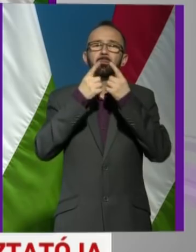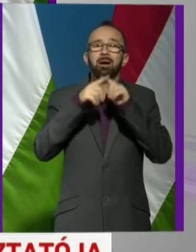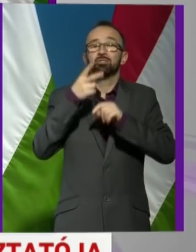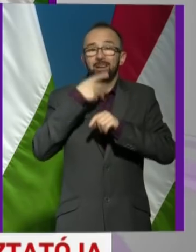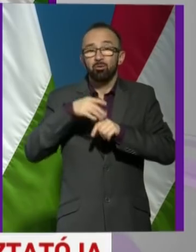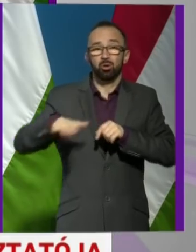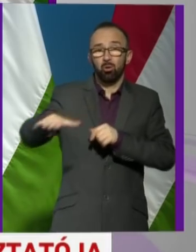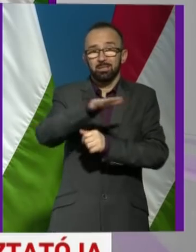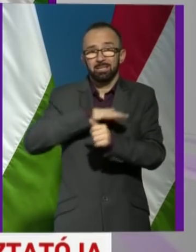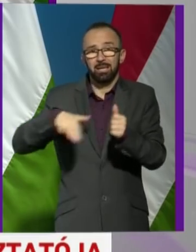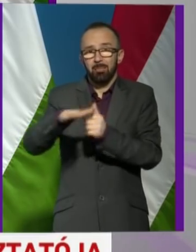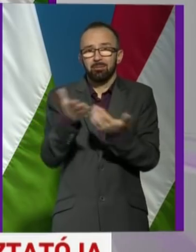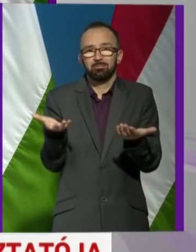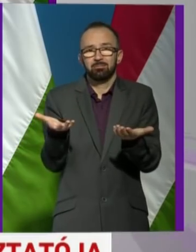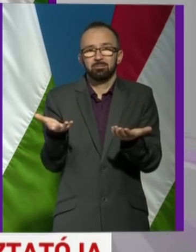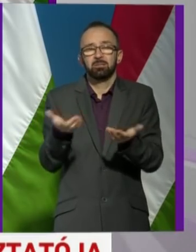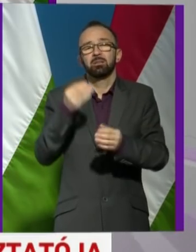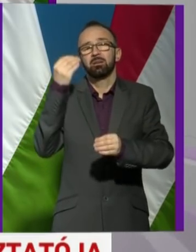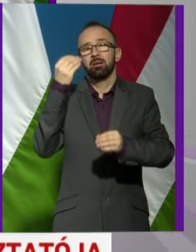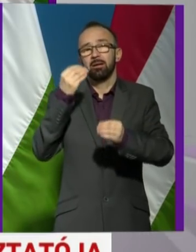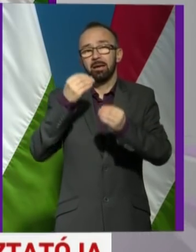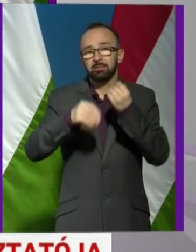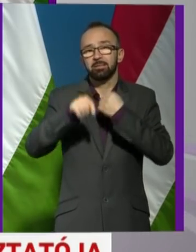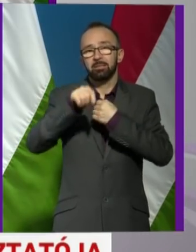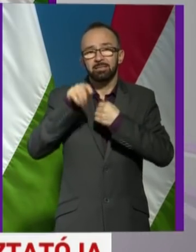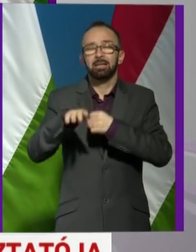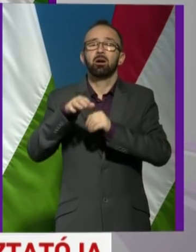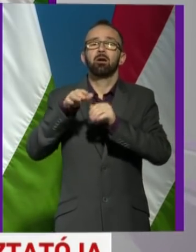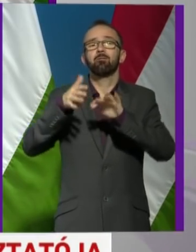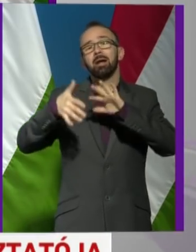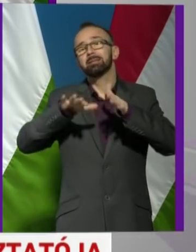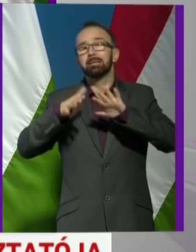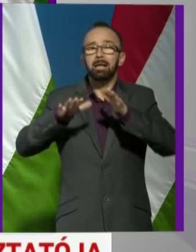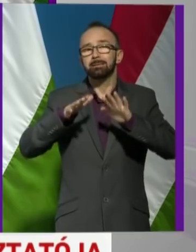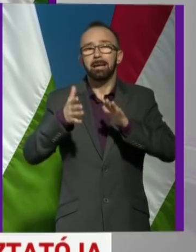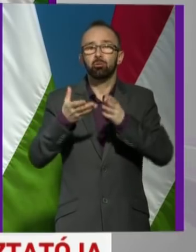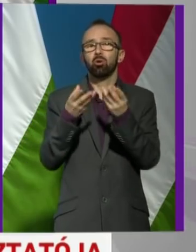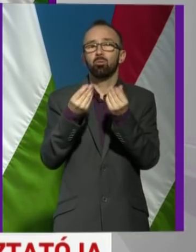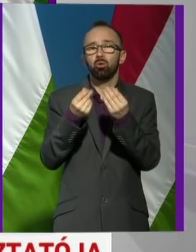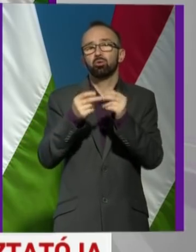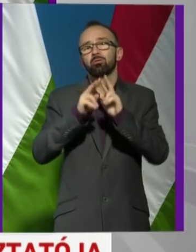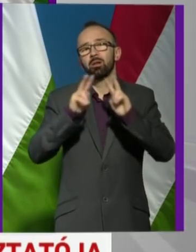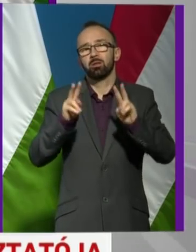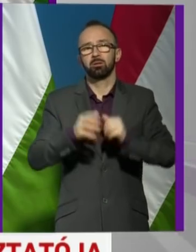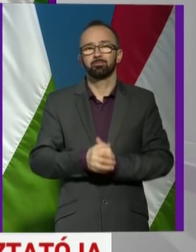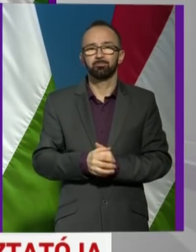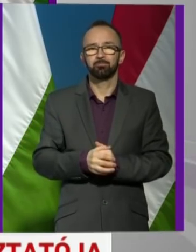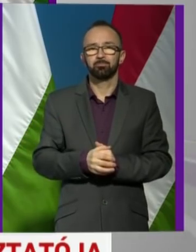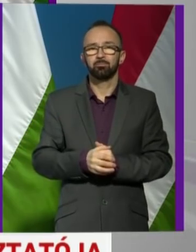nem volt a környezetében, ezért ezek a feltételezhető módozatok állnak elő.